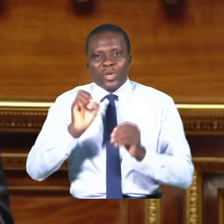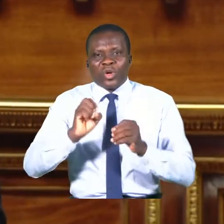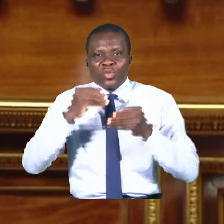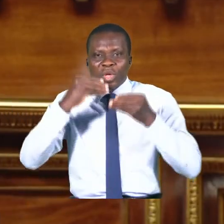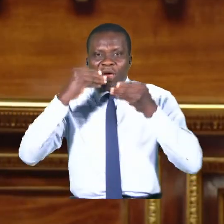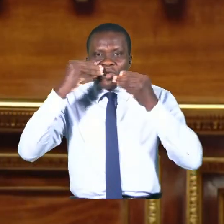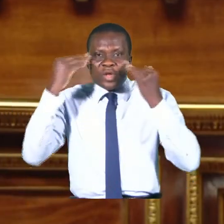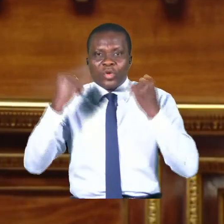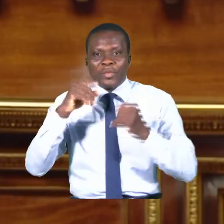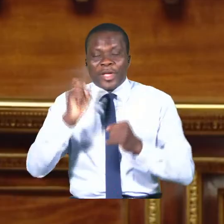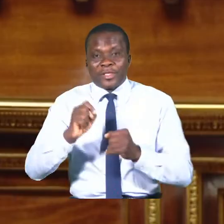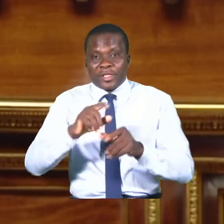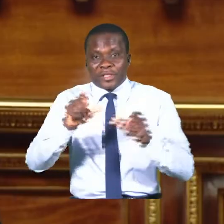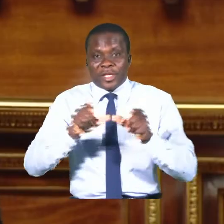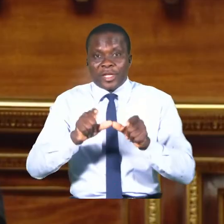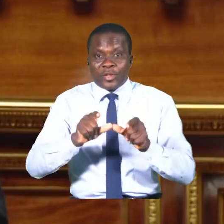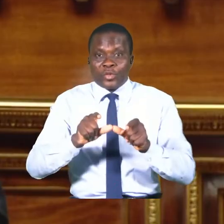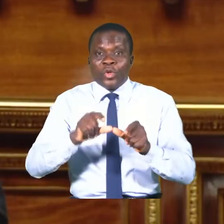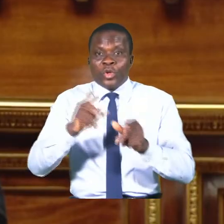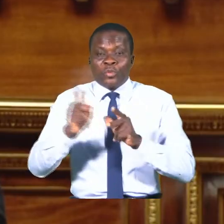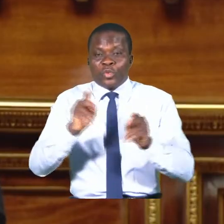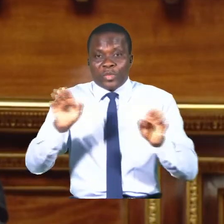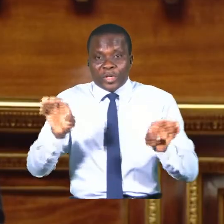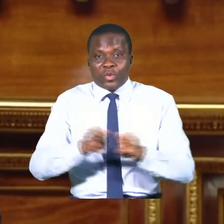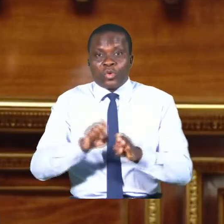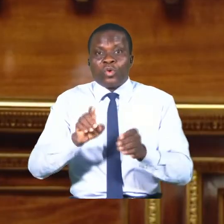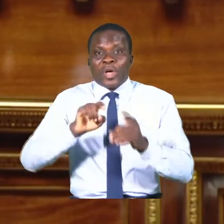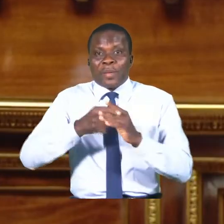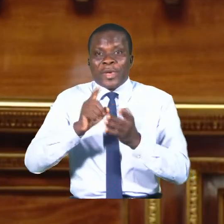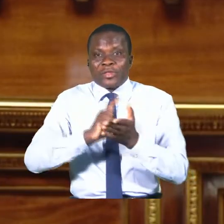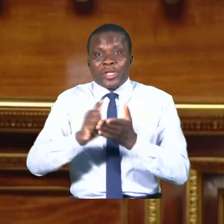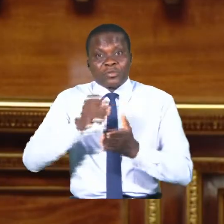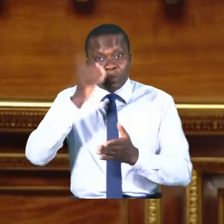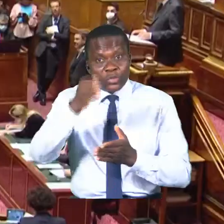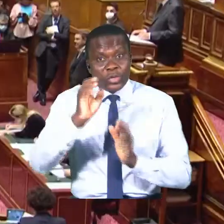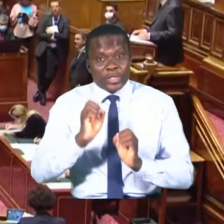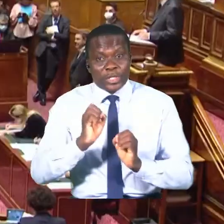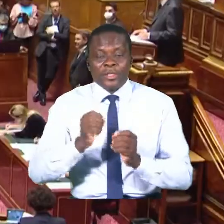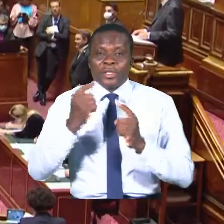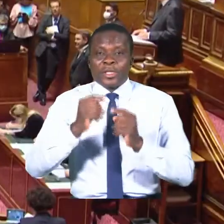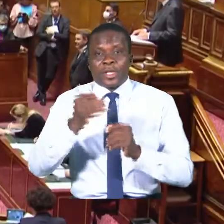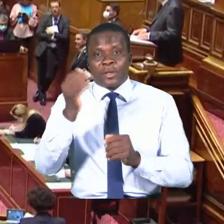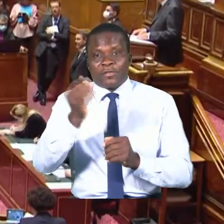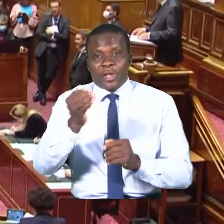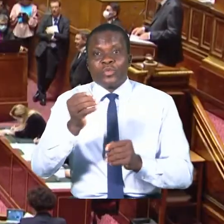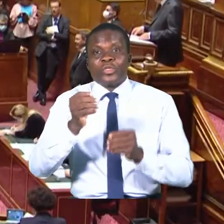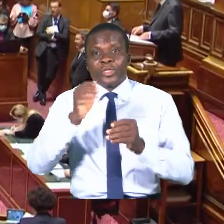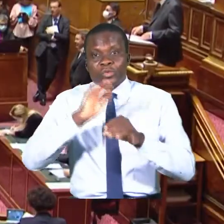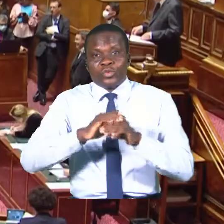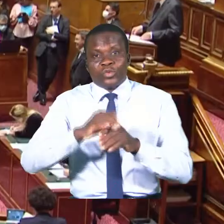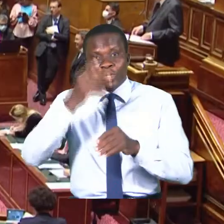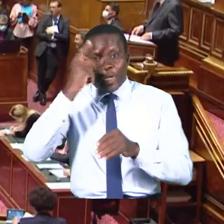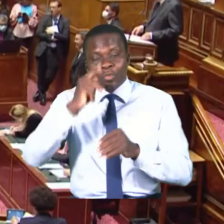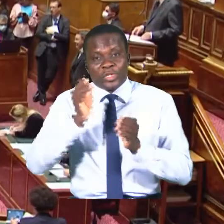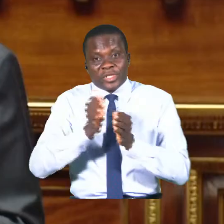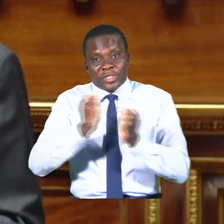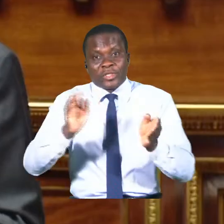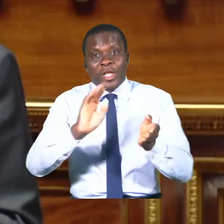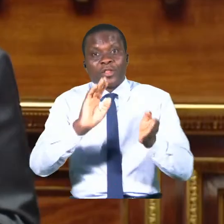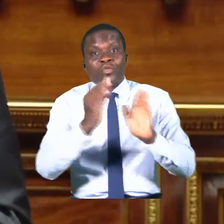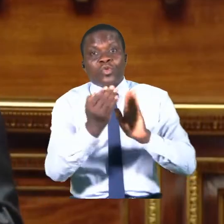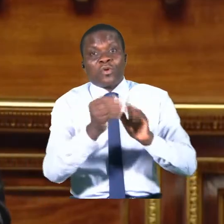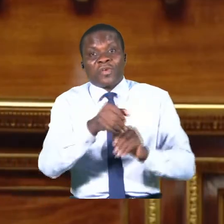masque dans les lieux publics clos dès la semaine prochaine. C'est à l'occasion de son discours de politique générale devant les sénateurs.